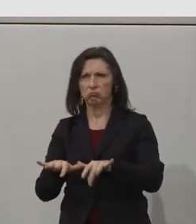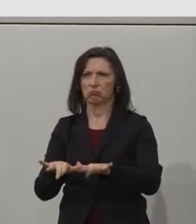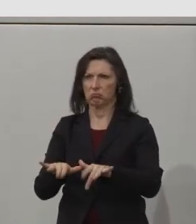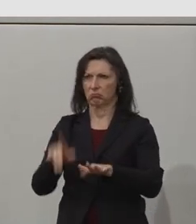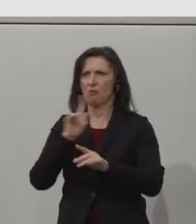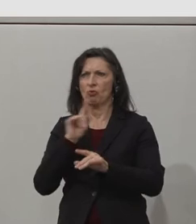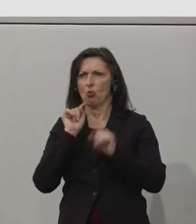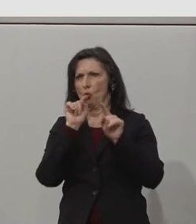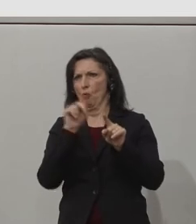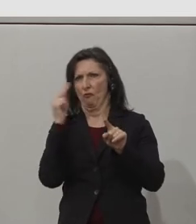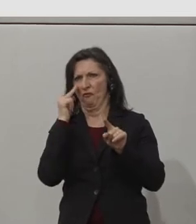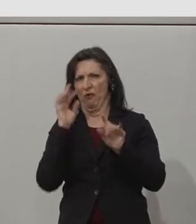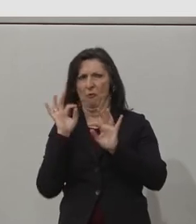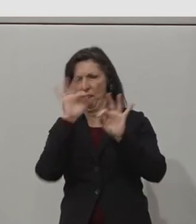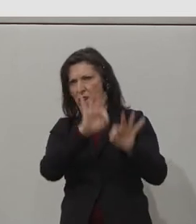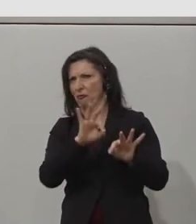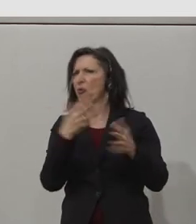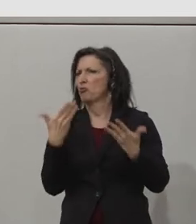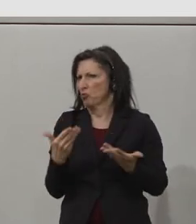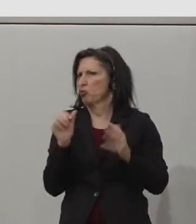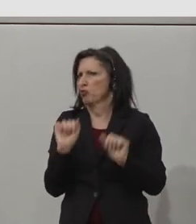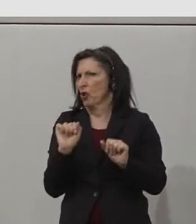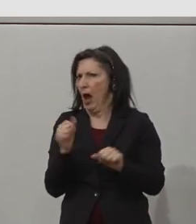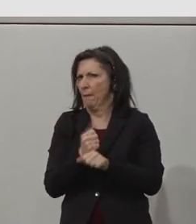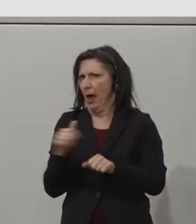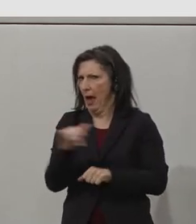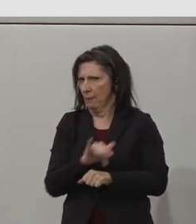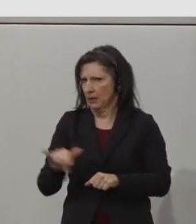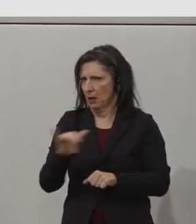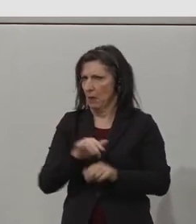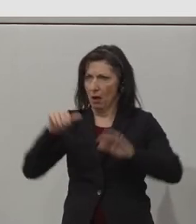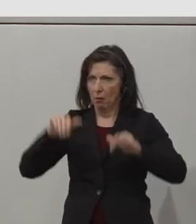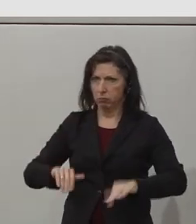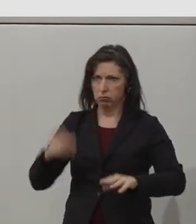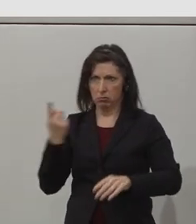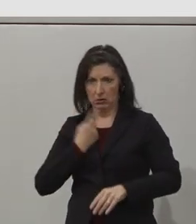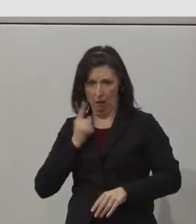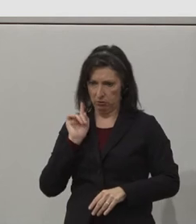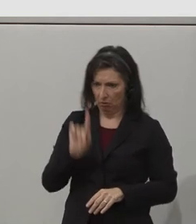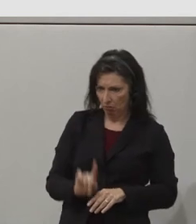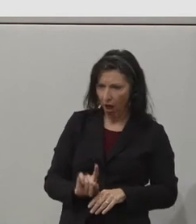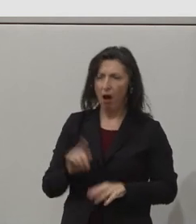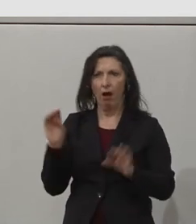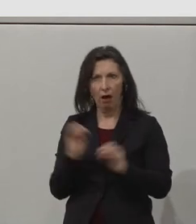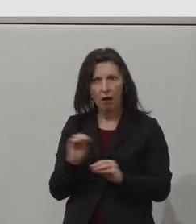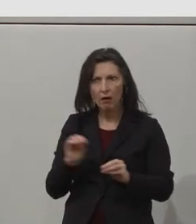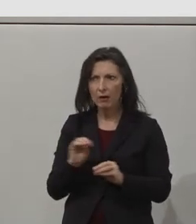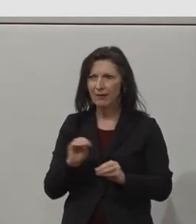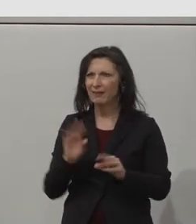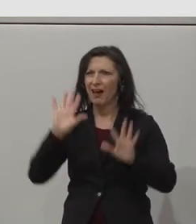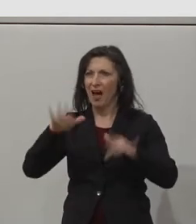environments, physical environments, which are often also filled with barriers for people with disabilities,